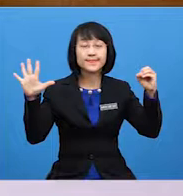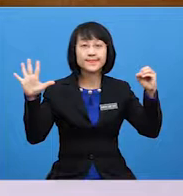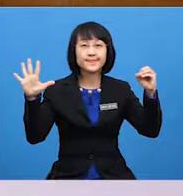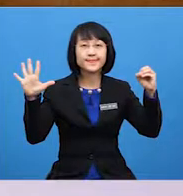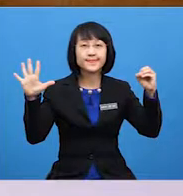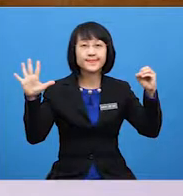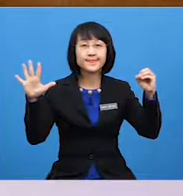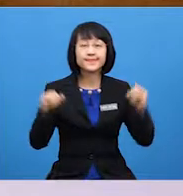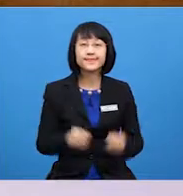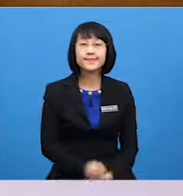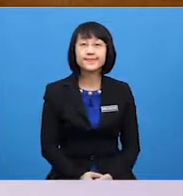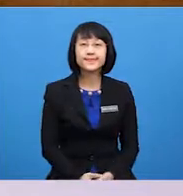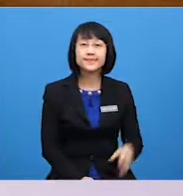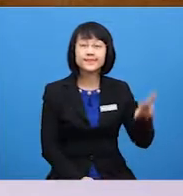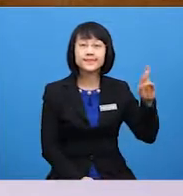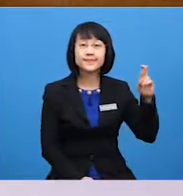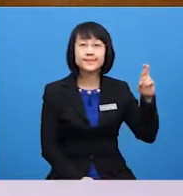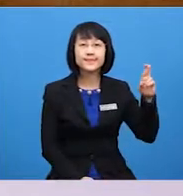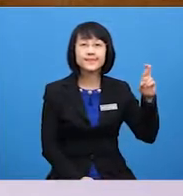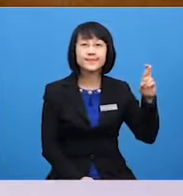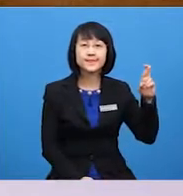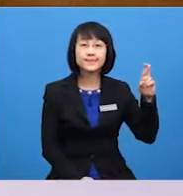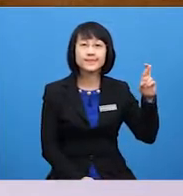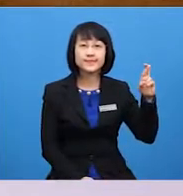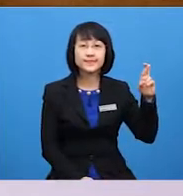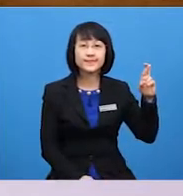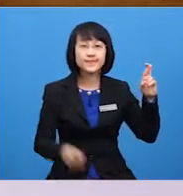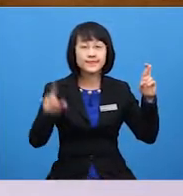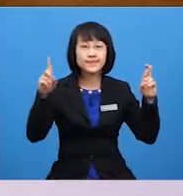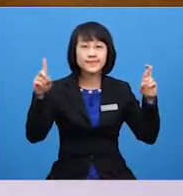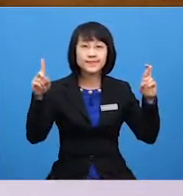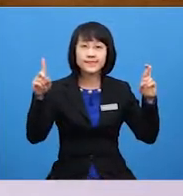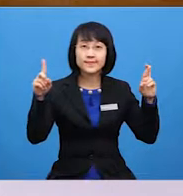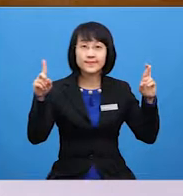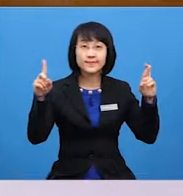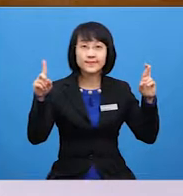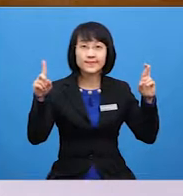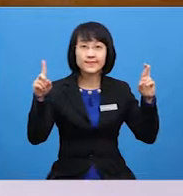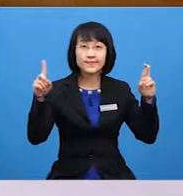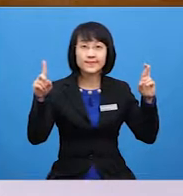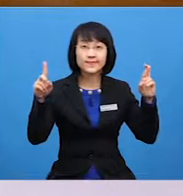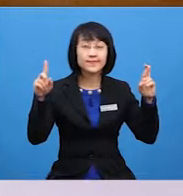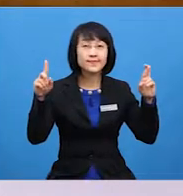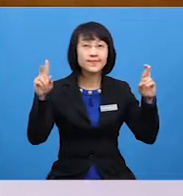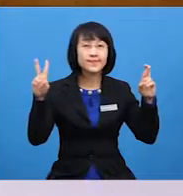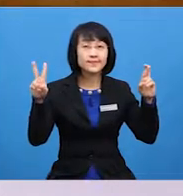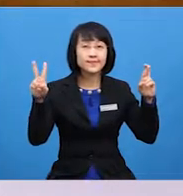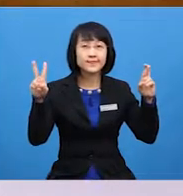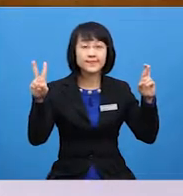Letter R is 1, 2,